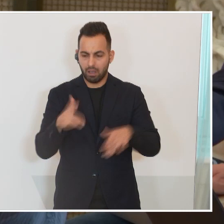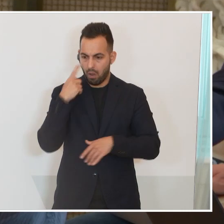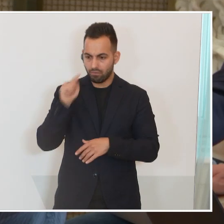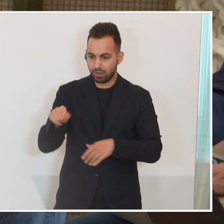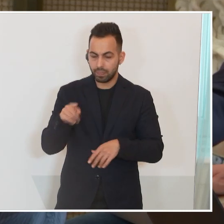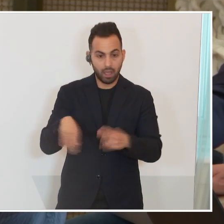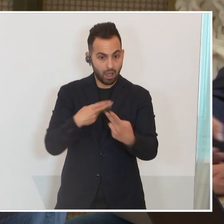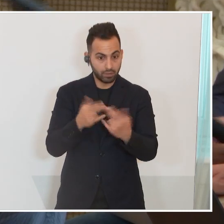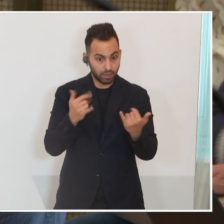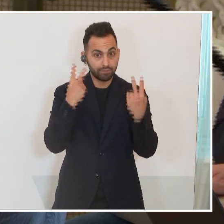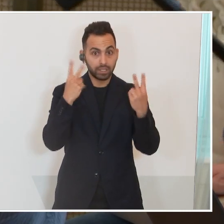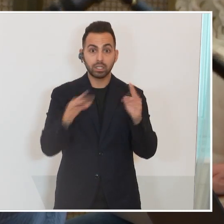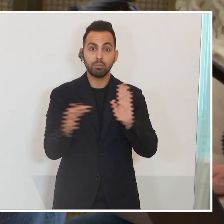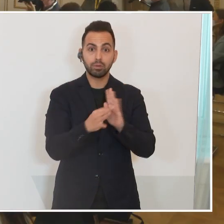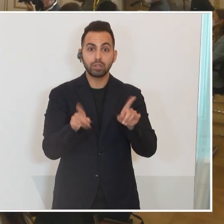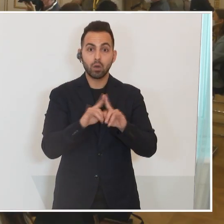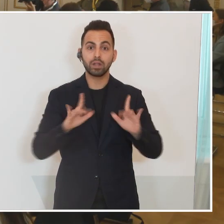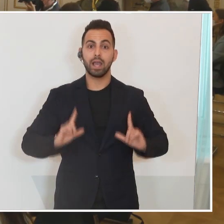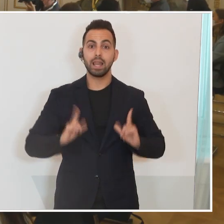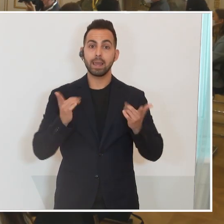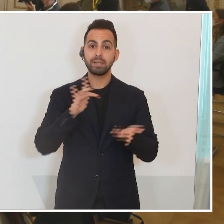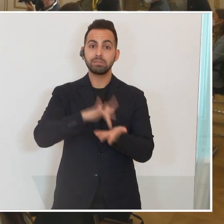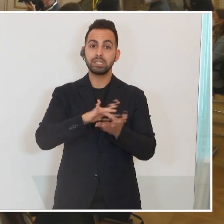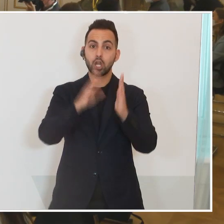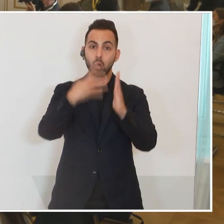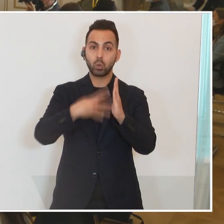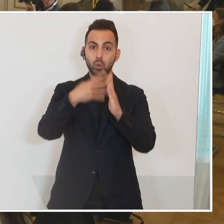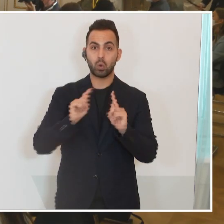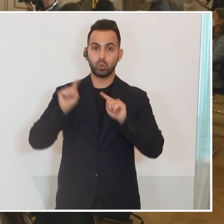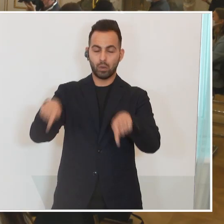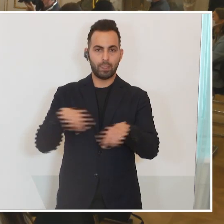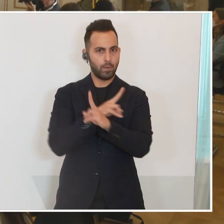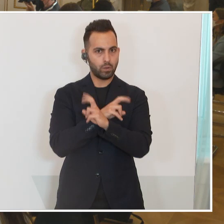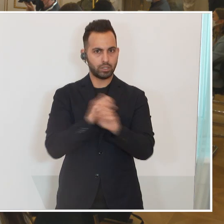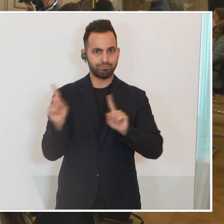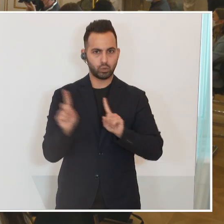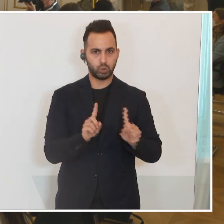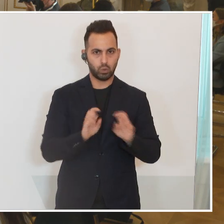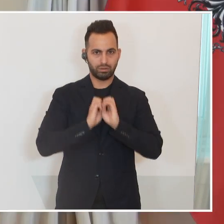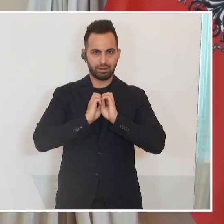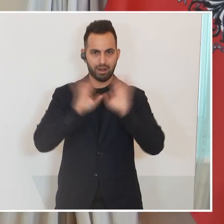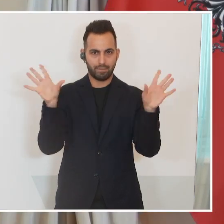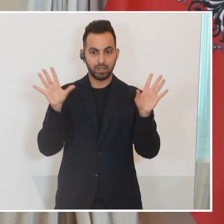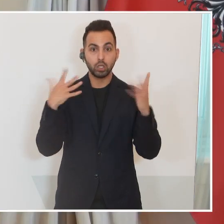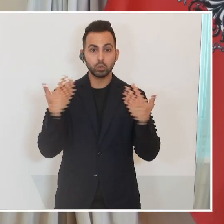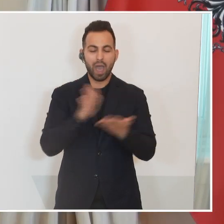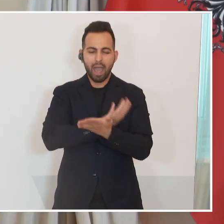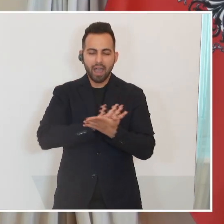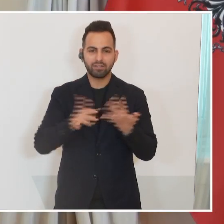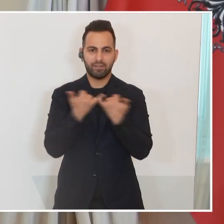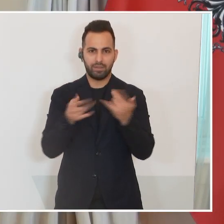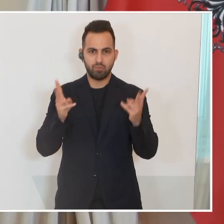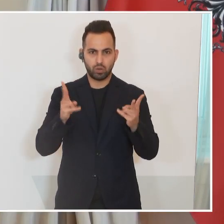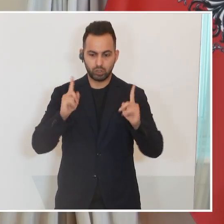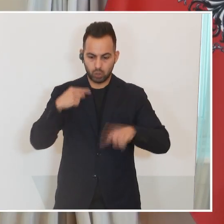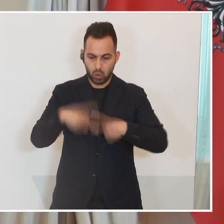Problem. Das ist ein total wichtiger Punkt. Da geht es auch um diese Lebensmittelkontrolle an sich. Die österreichische Position ist klar, diese so leicht als möglich zu machen. Also,